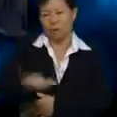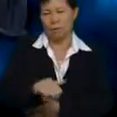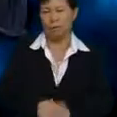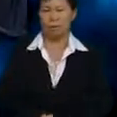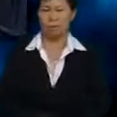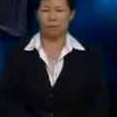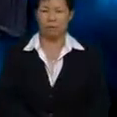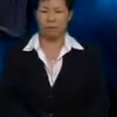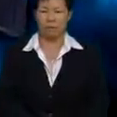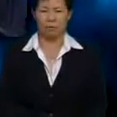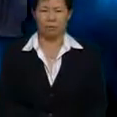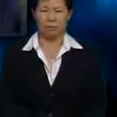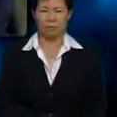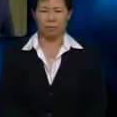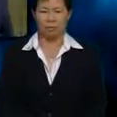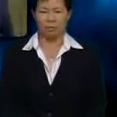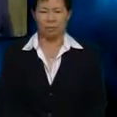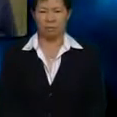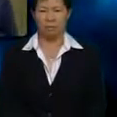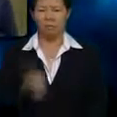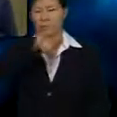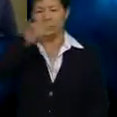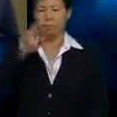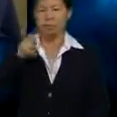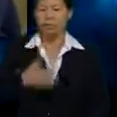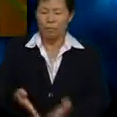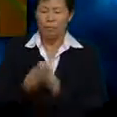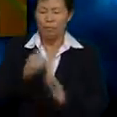Juliam Juliam minta maaf Umi